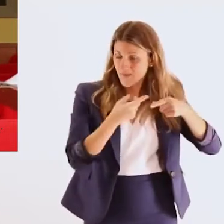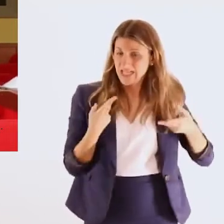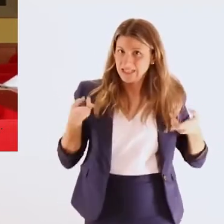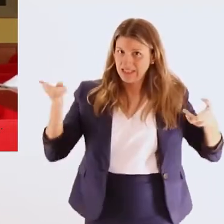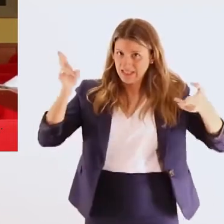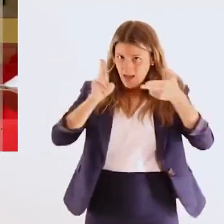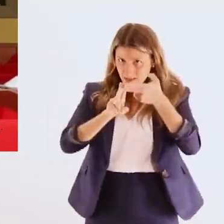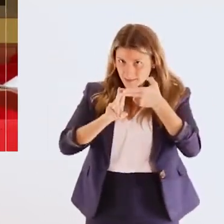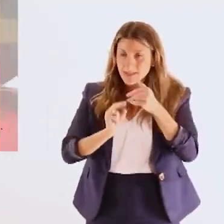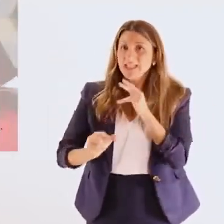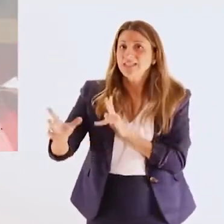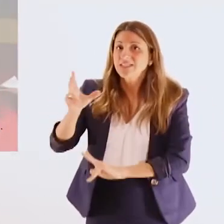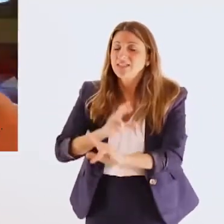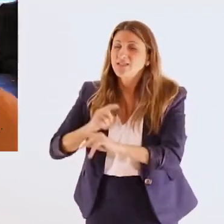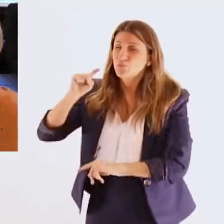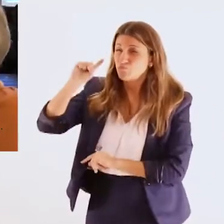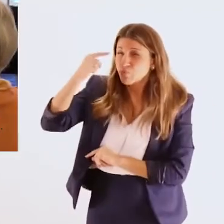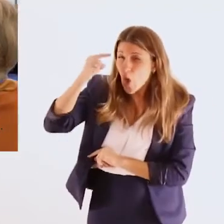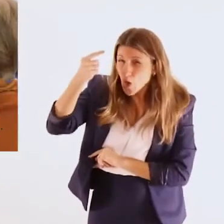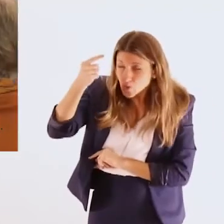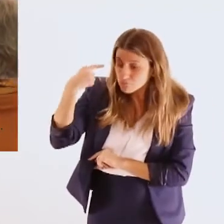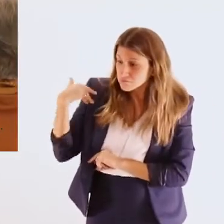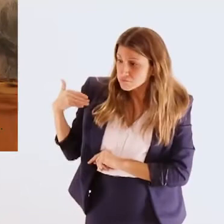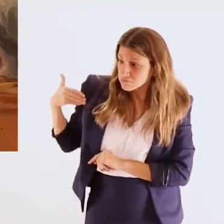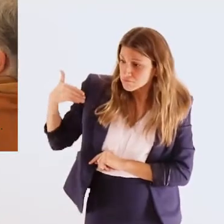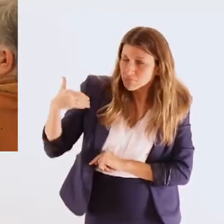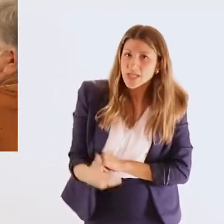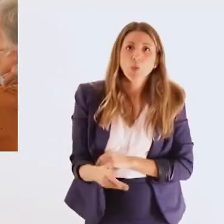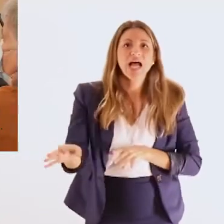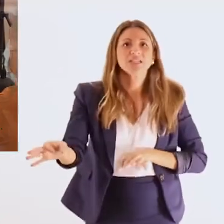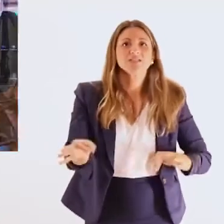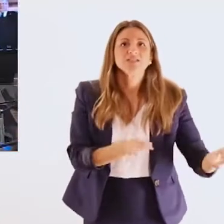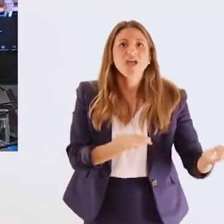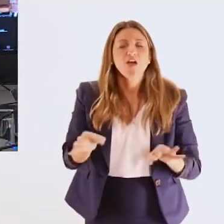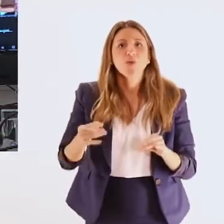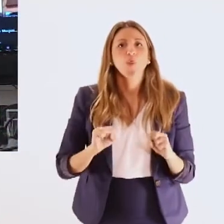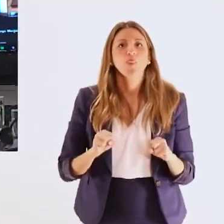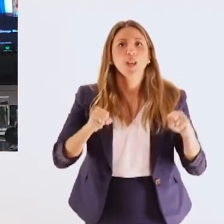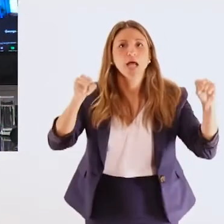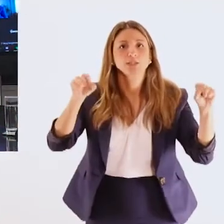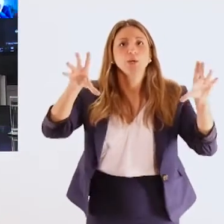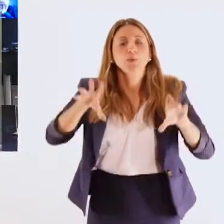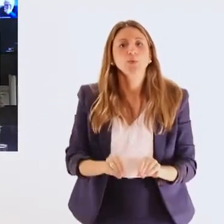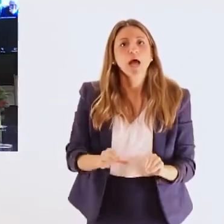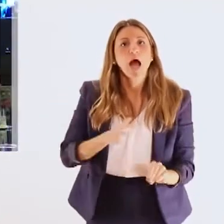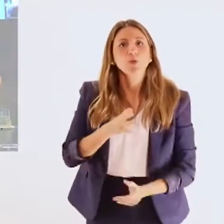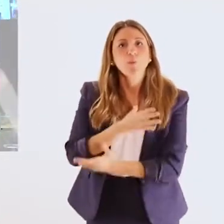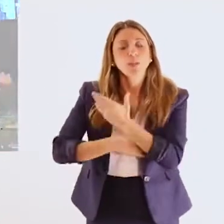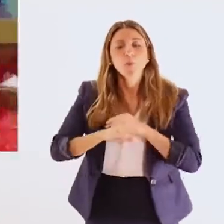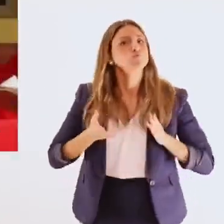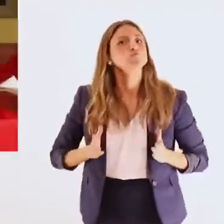στην συνάντηση της 3ης του Δεκέμβρη συζητήθηκαν πρώτον η πορεία